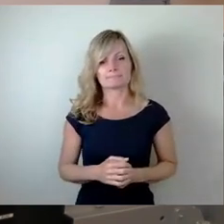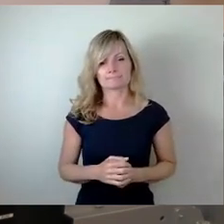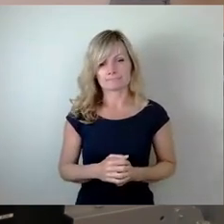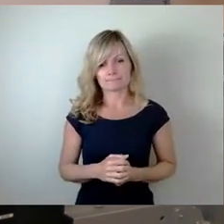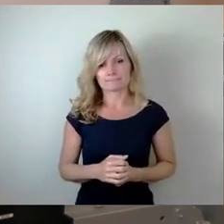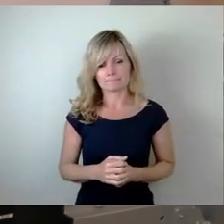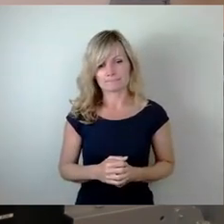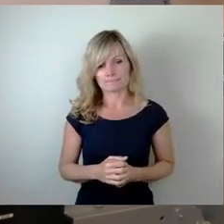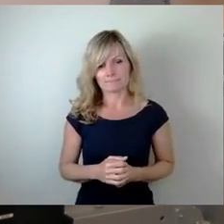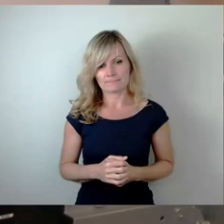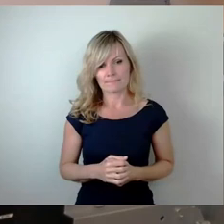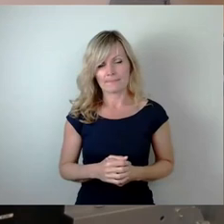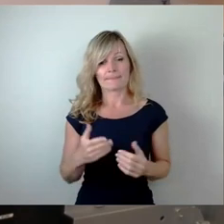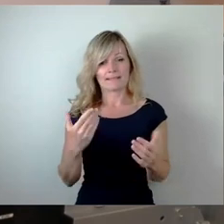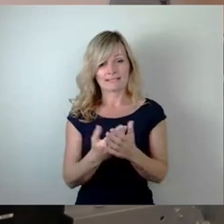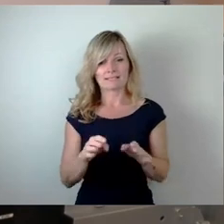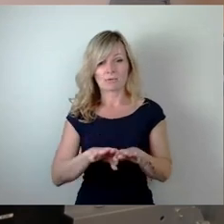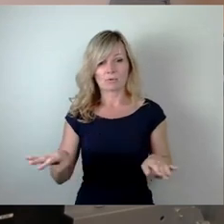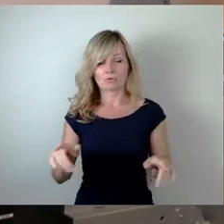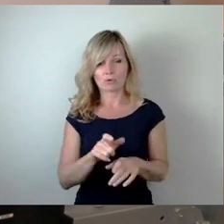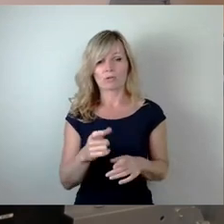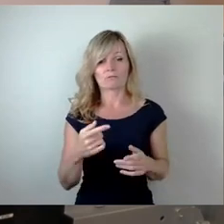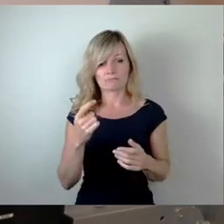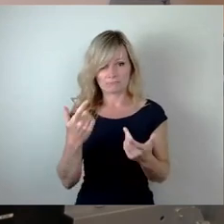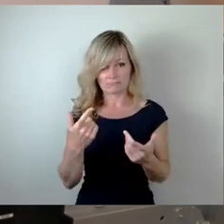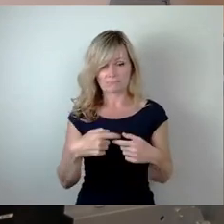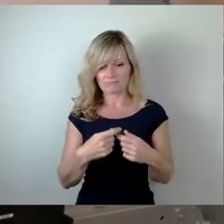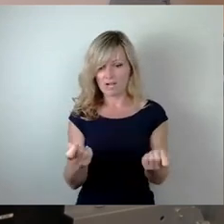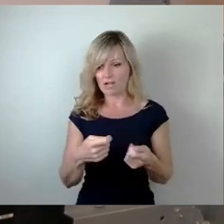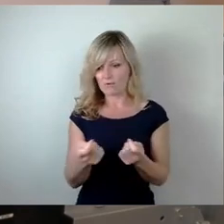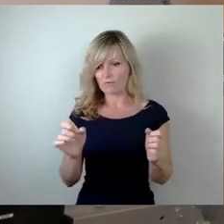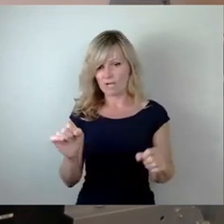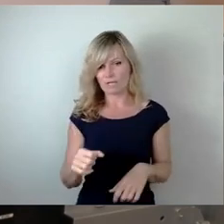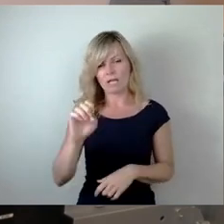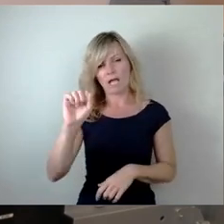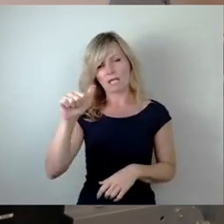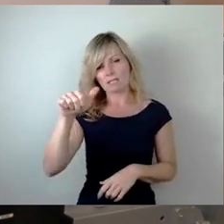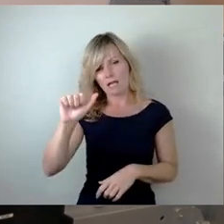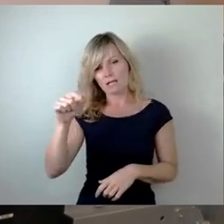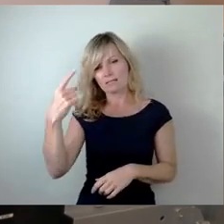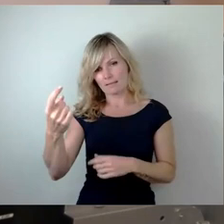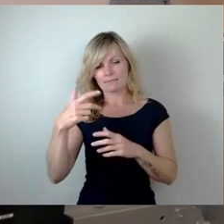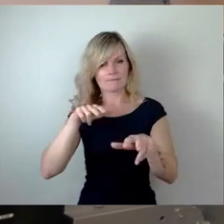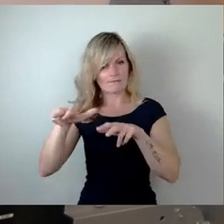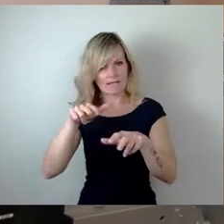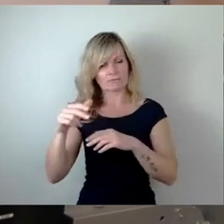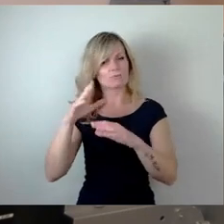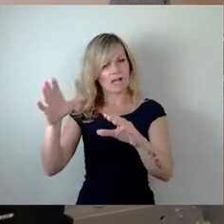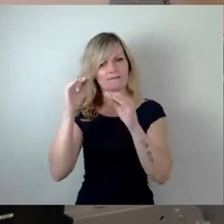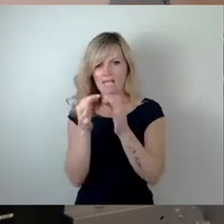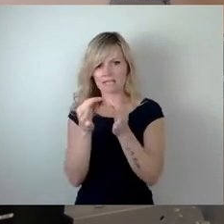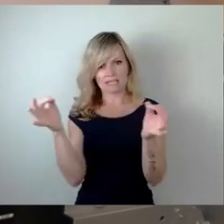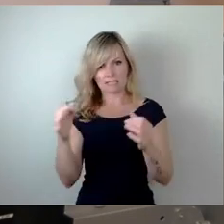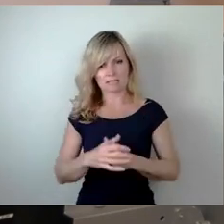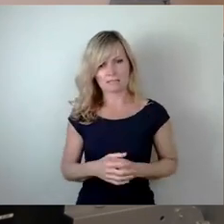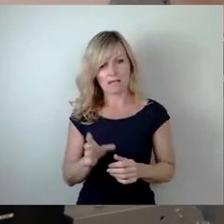Wenn diese Grundstücke zum Kauf stehen, erfährt das ASA, das Amt für Stadtgrünen und Abfallwirtschaft, als Verwalter der Kleingarten häufig nichts davon. In